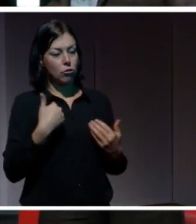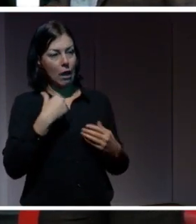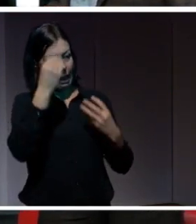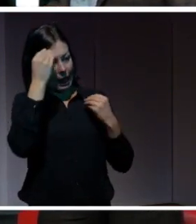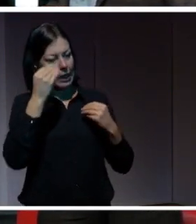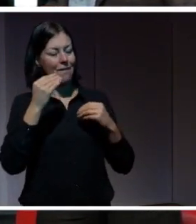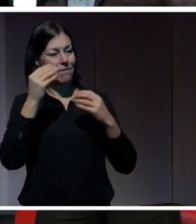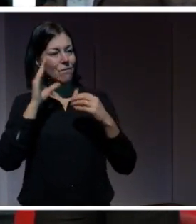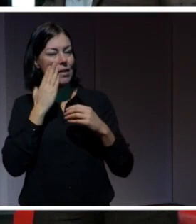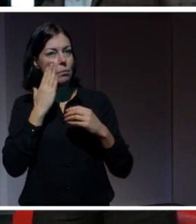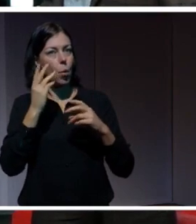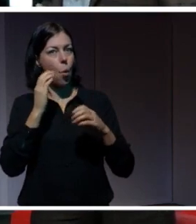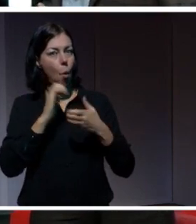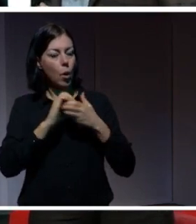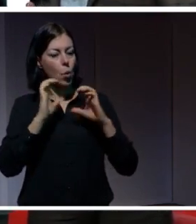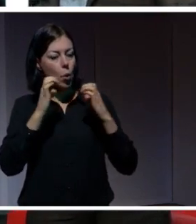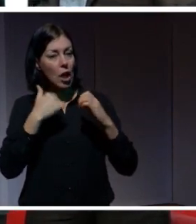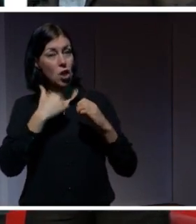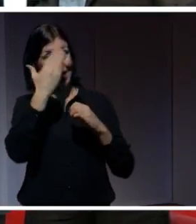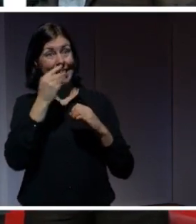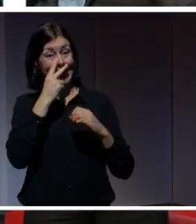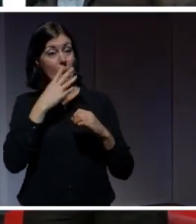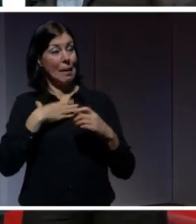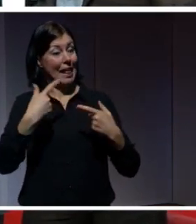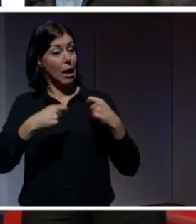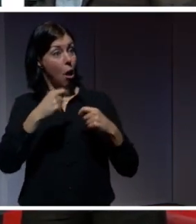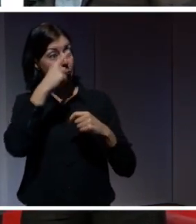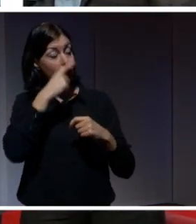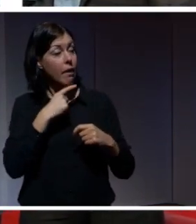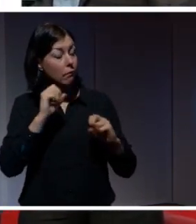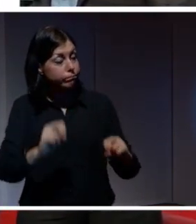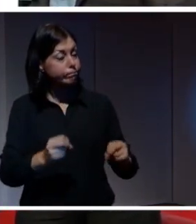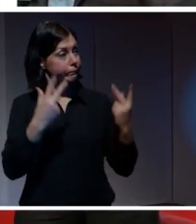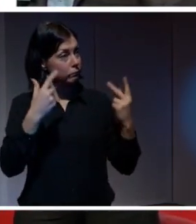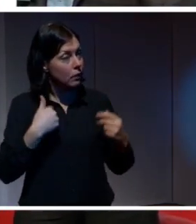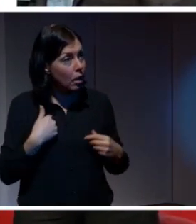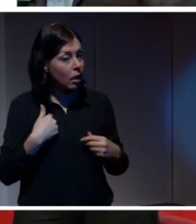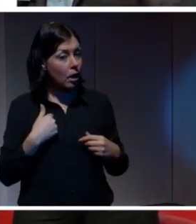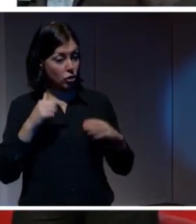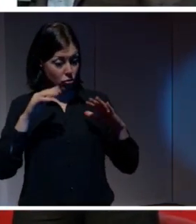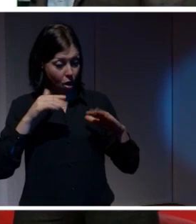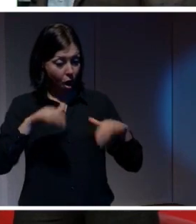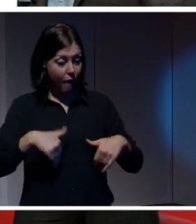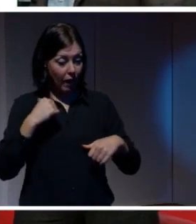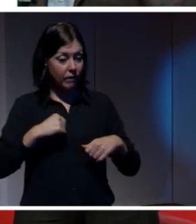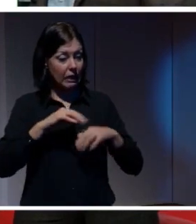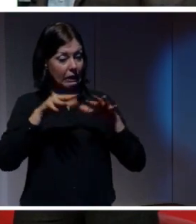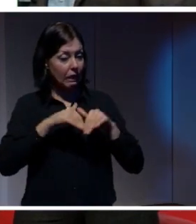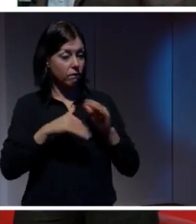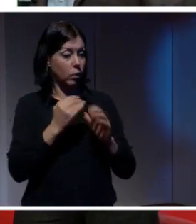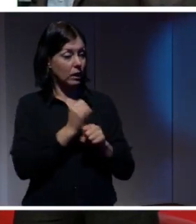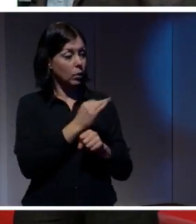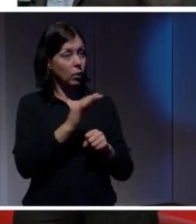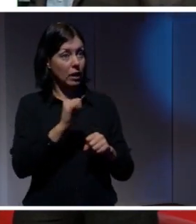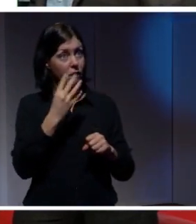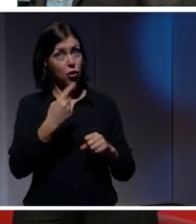och Google faktiskt kan gå och titta på lite min reklamprofil. Jag har aldrig... Alltså jag har varit på internet sedan 1994 eller någonting sånt. Jag tycker jag har ganska hög